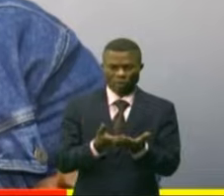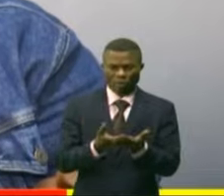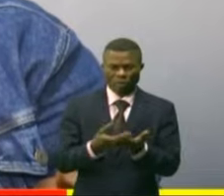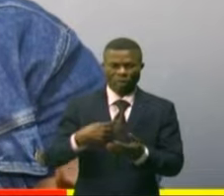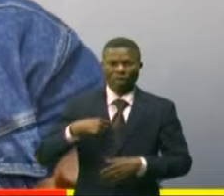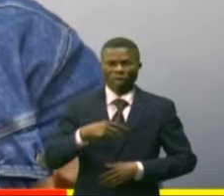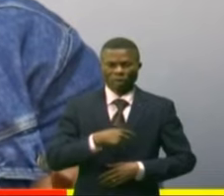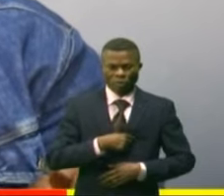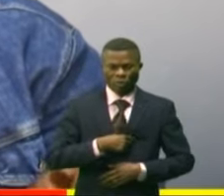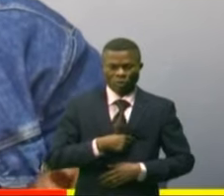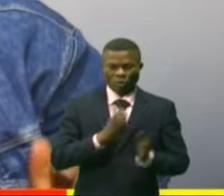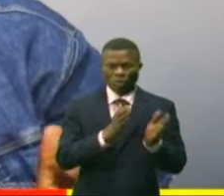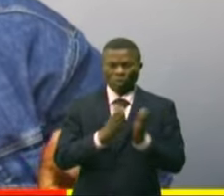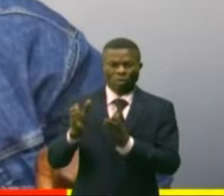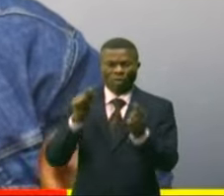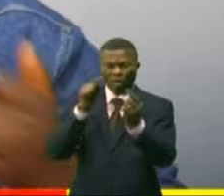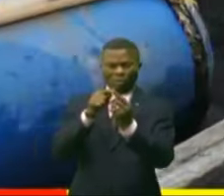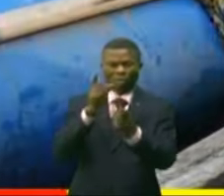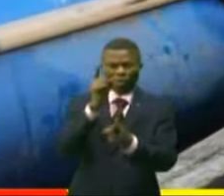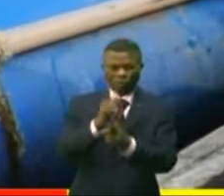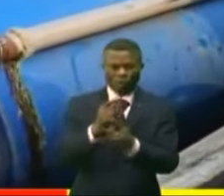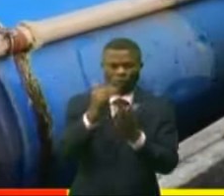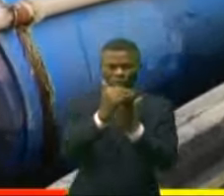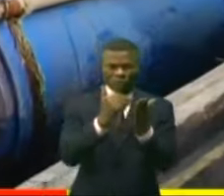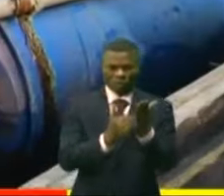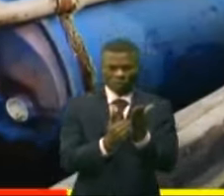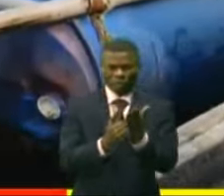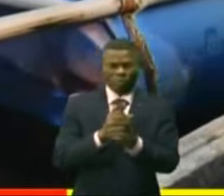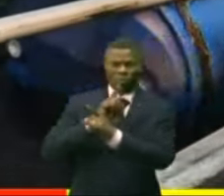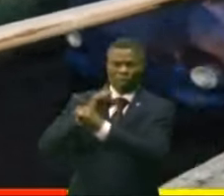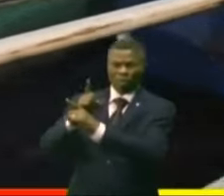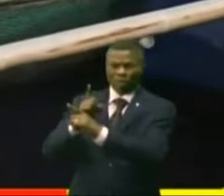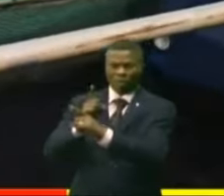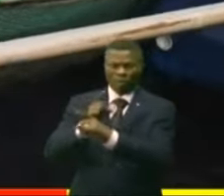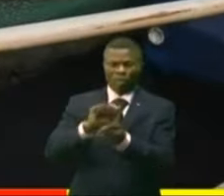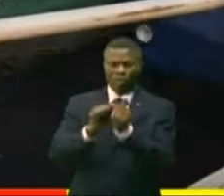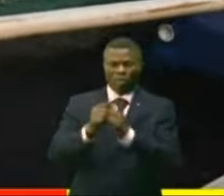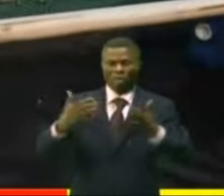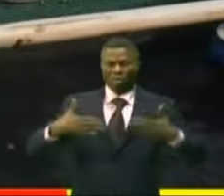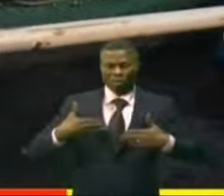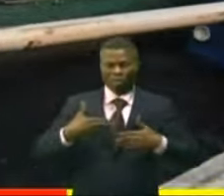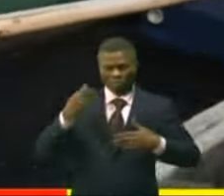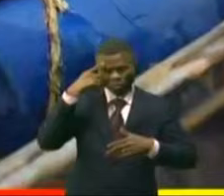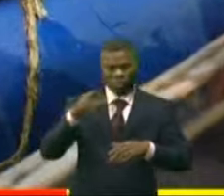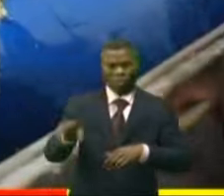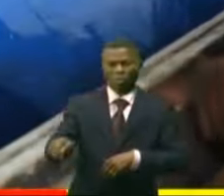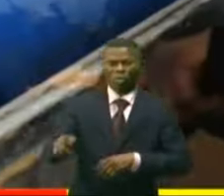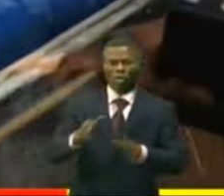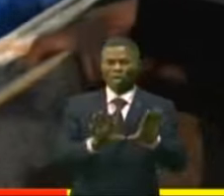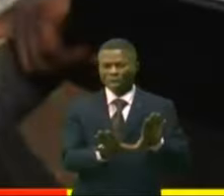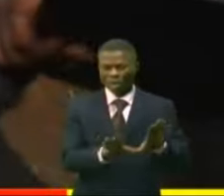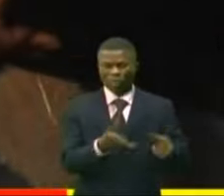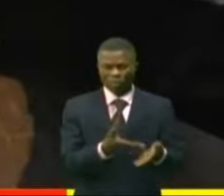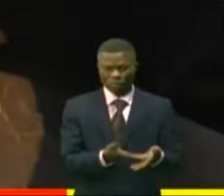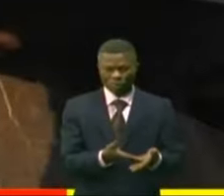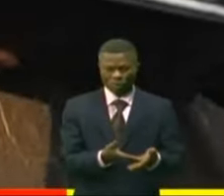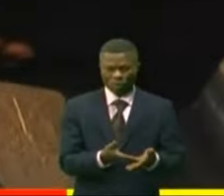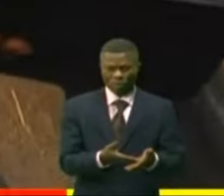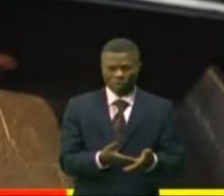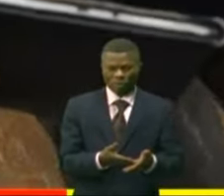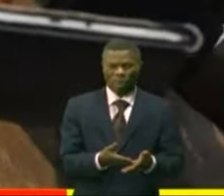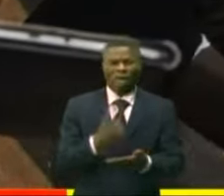nous nous sommes fixés quelques objectifs, entre autres. La protection de'écosystème aquatique sur le lac Albert a